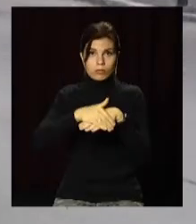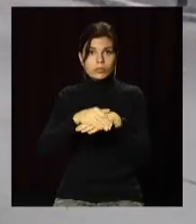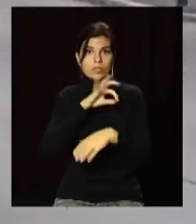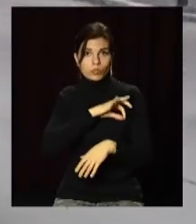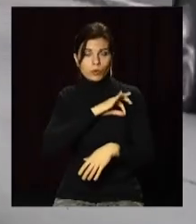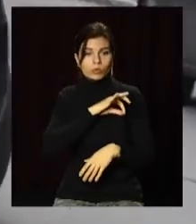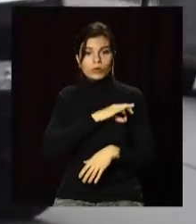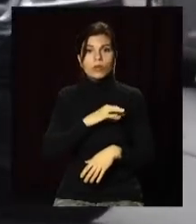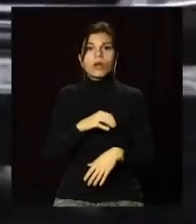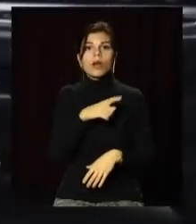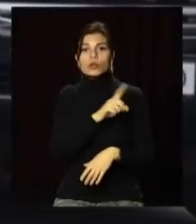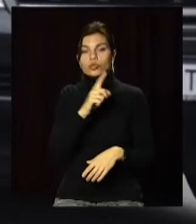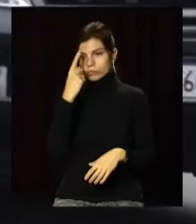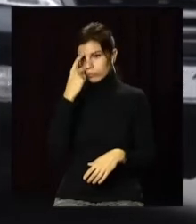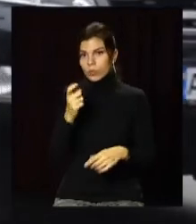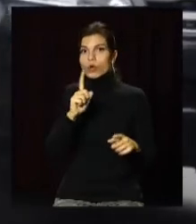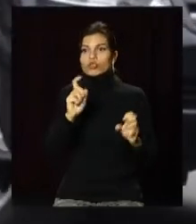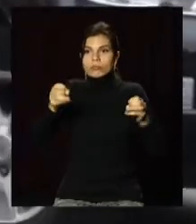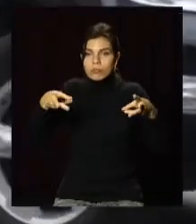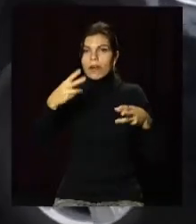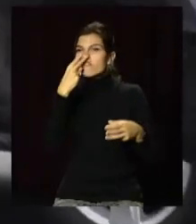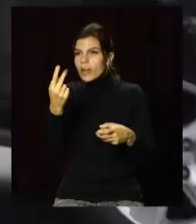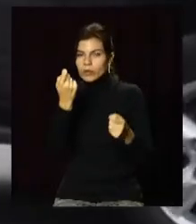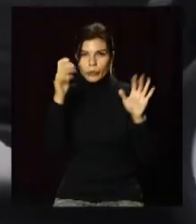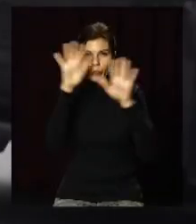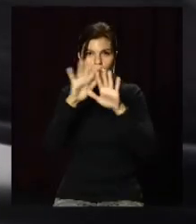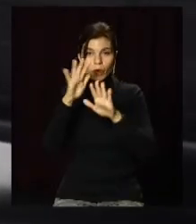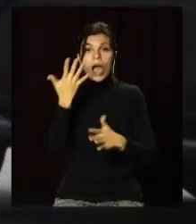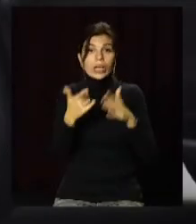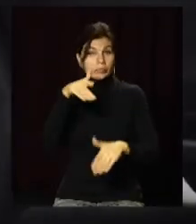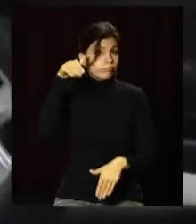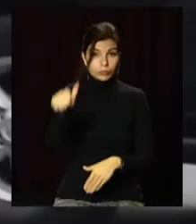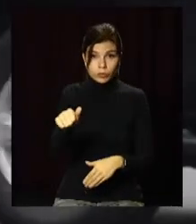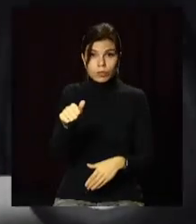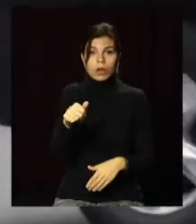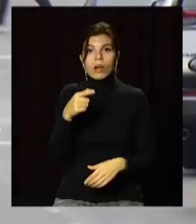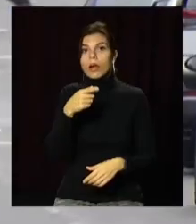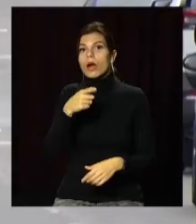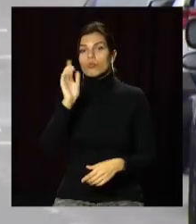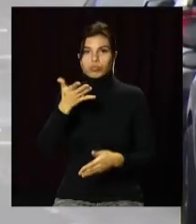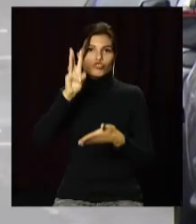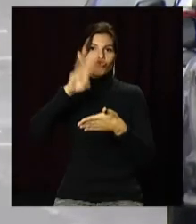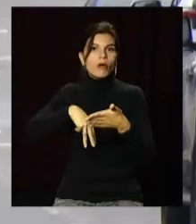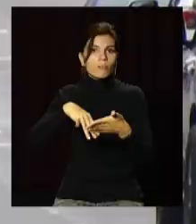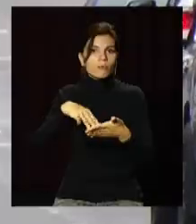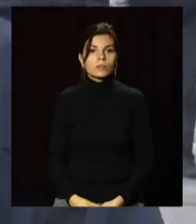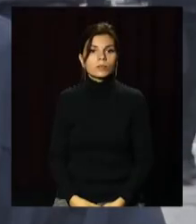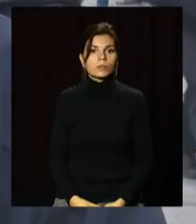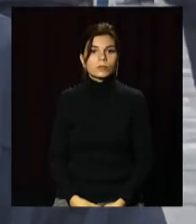додатково позначити транспорт при недостатній видимості. У разі нехтування вимогами на кермувальників чекає штраф.